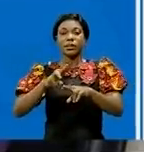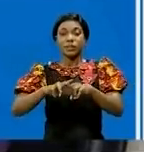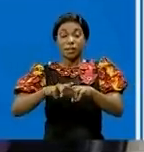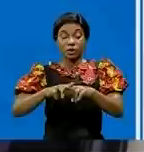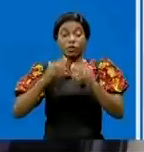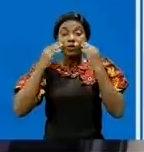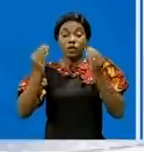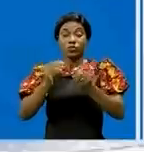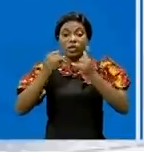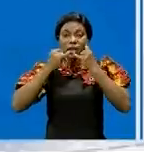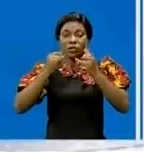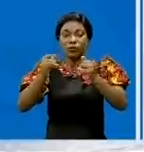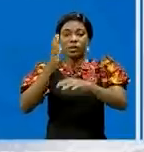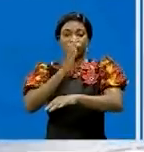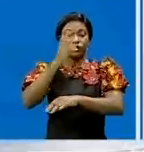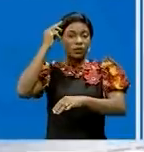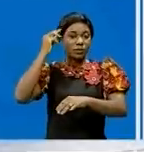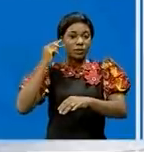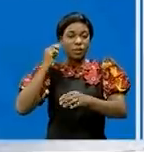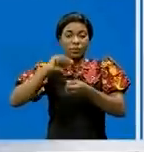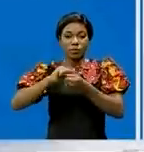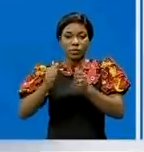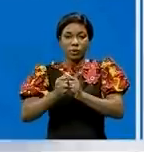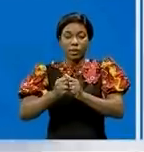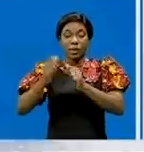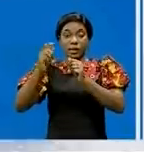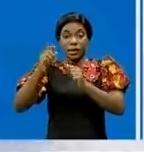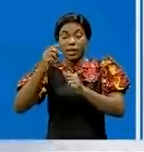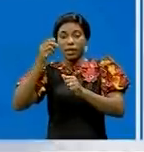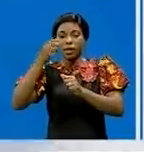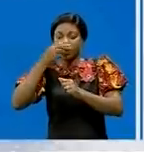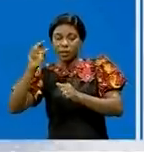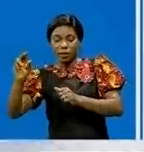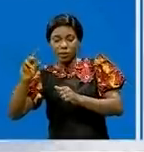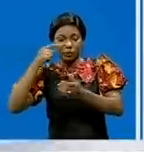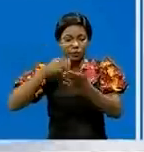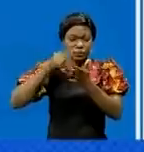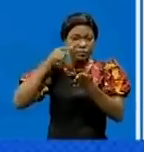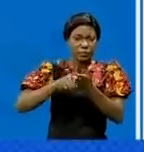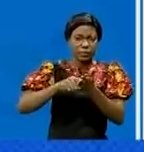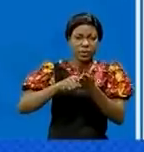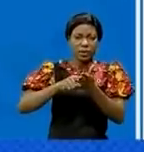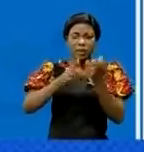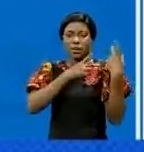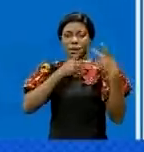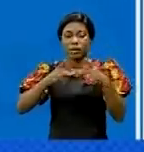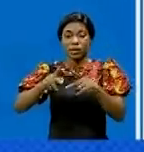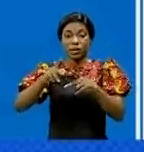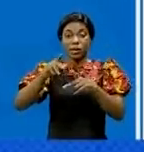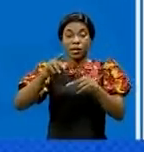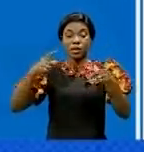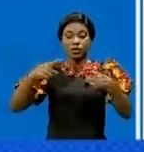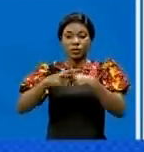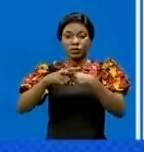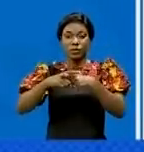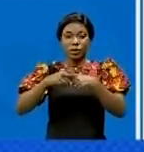ainsi qu'il a informé les conseils de ministre de la situation à Nitori, où on a observé depuis quelques jours un conflit